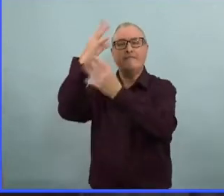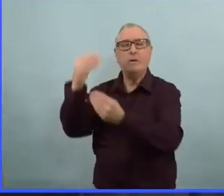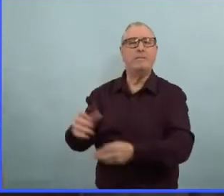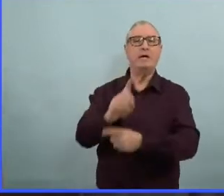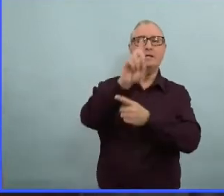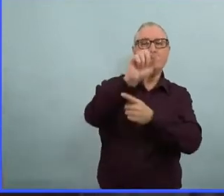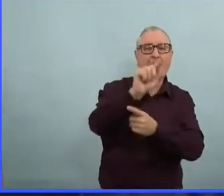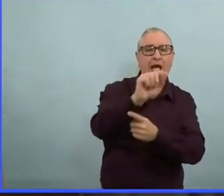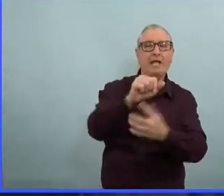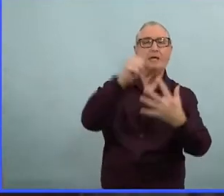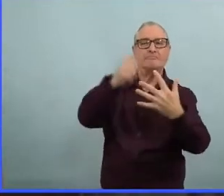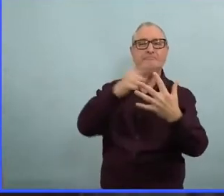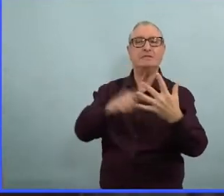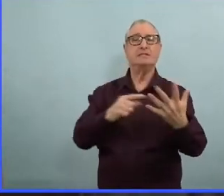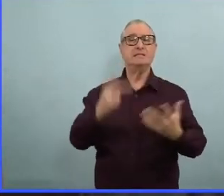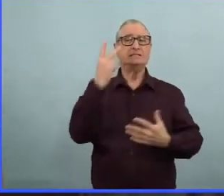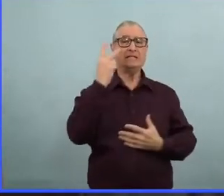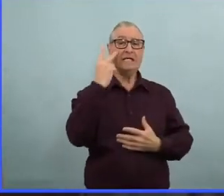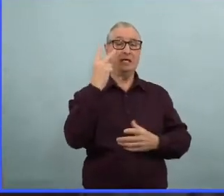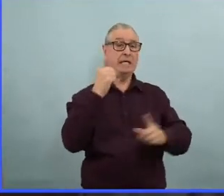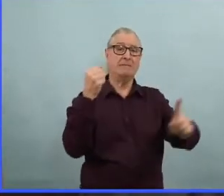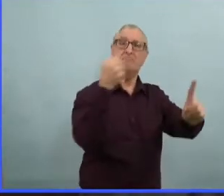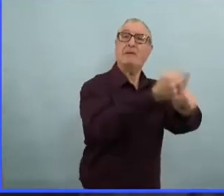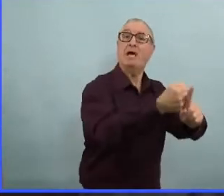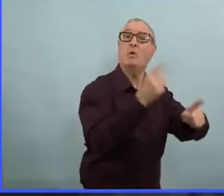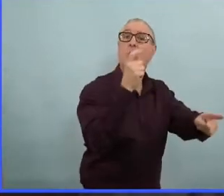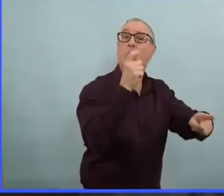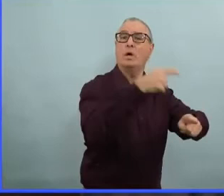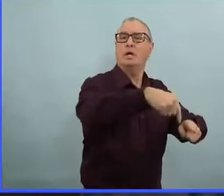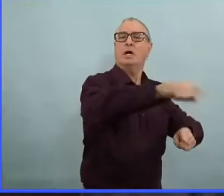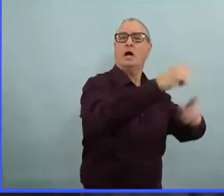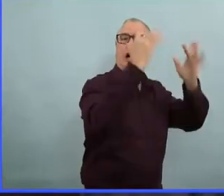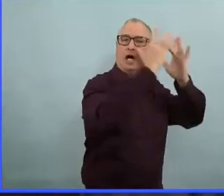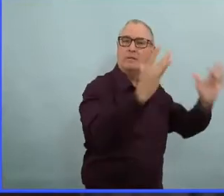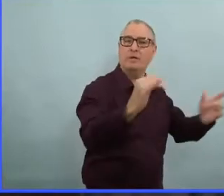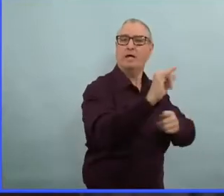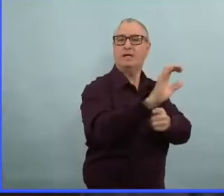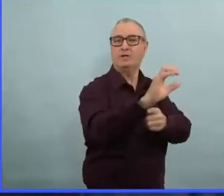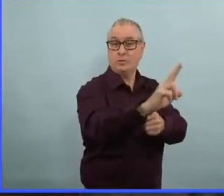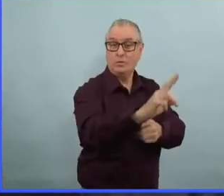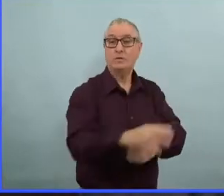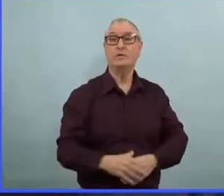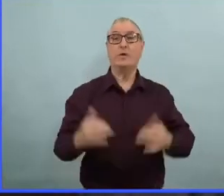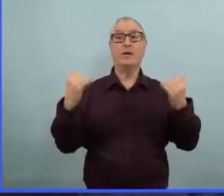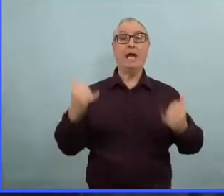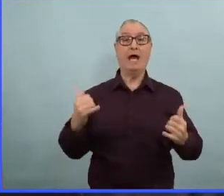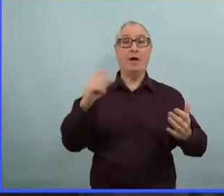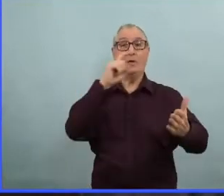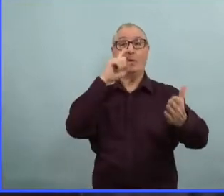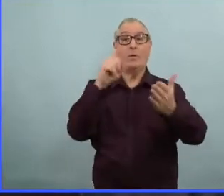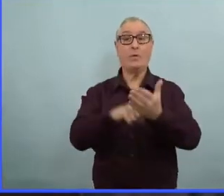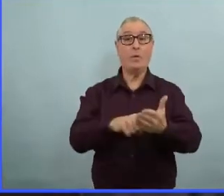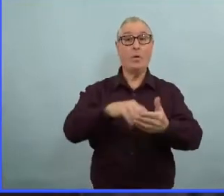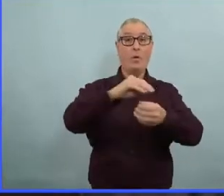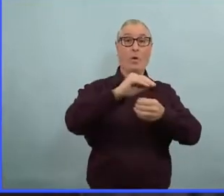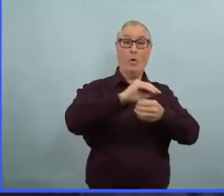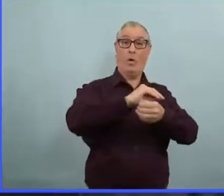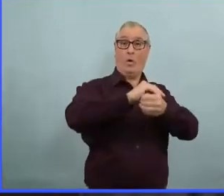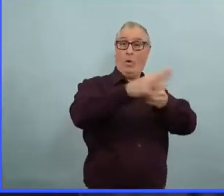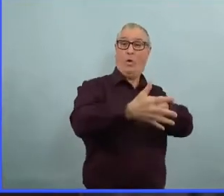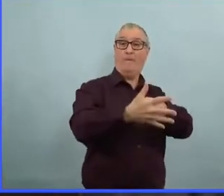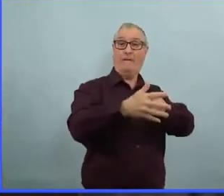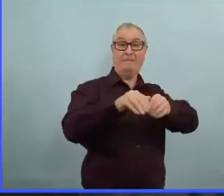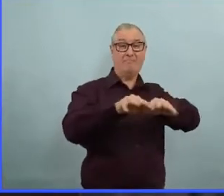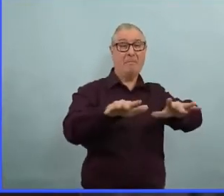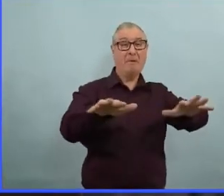Nous sommes en train de constater des tendances positives dans ces données qui semblent indiquer que la COVID-19 se stabilise dans